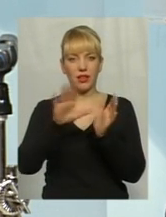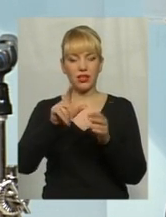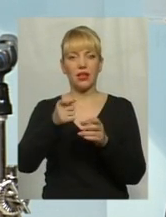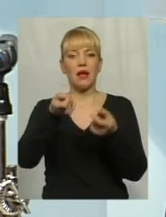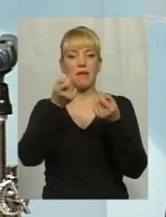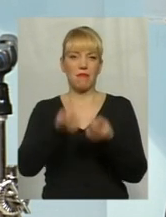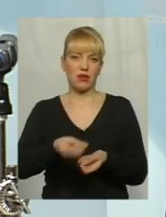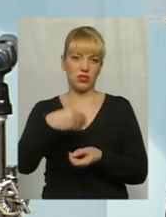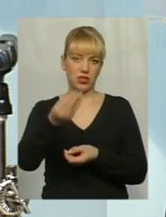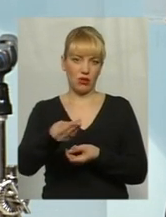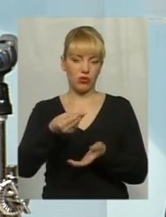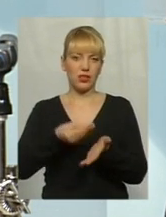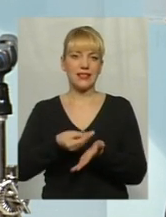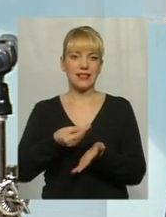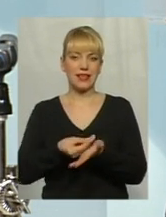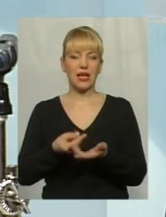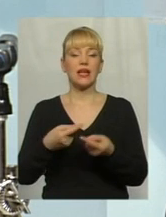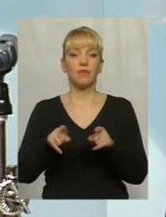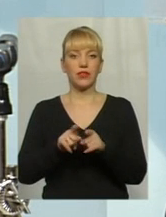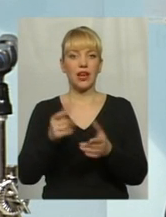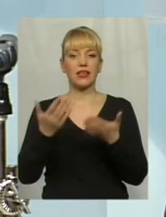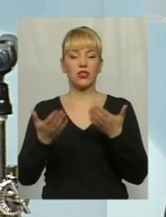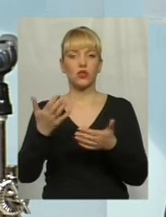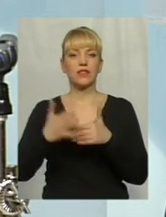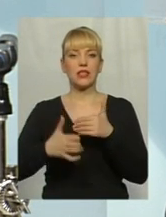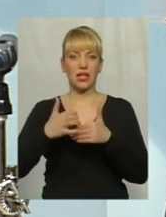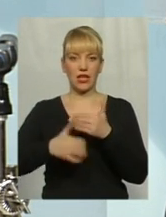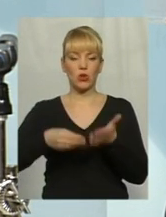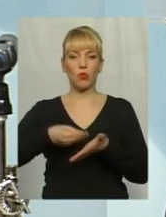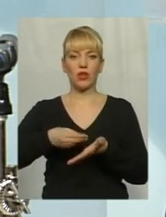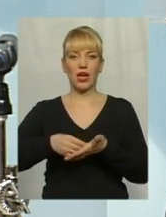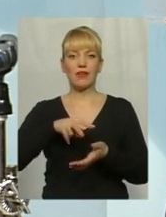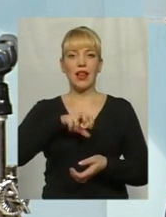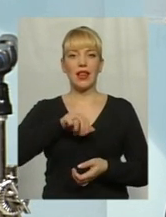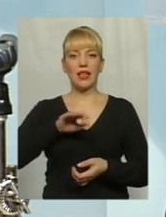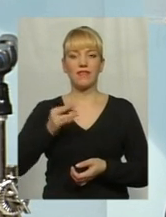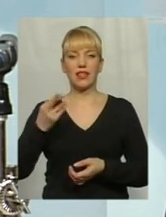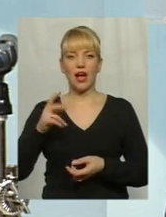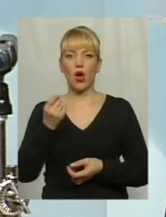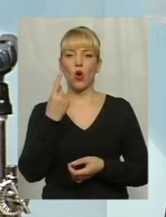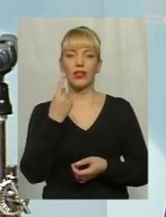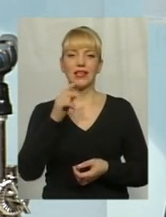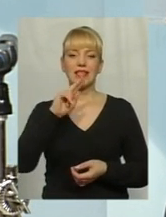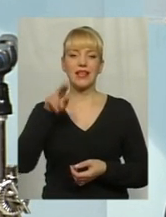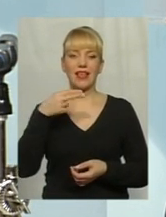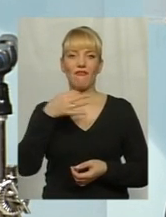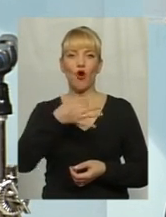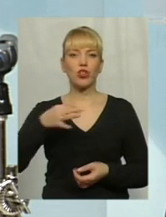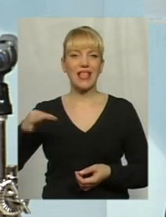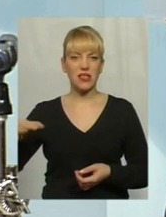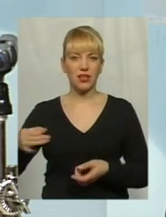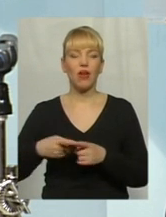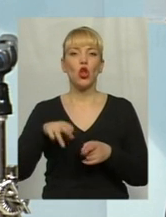Таким чином, якщо в середньому тарифи по Латвії 11 євроцентів, то той